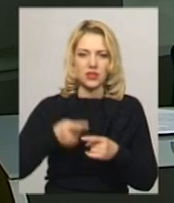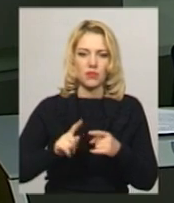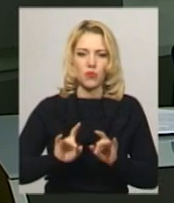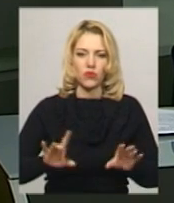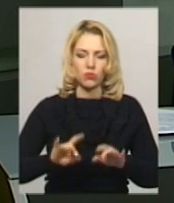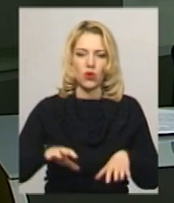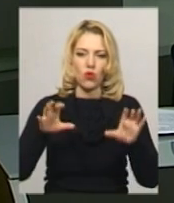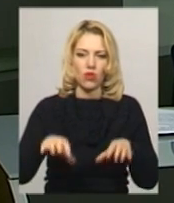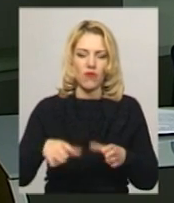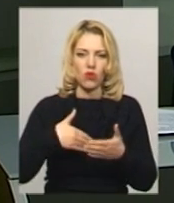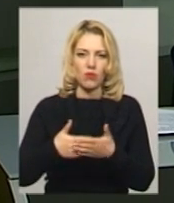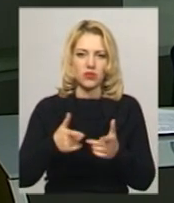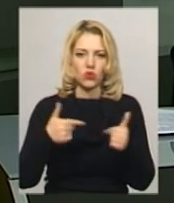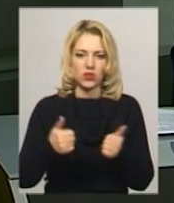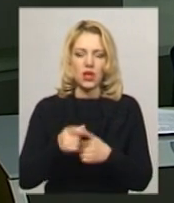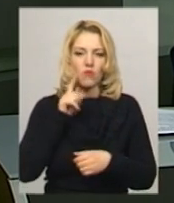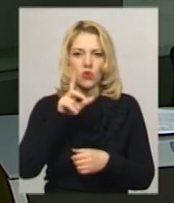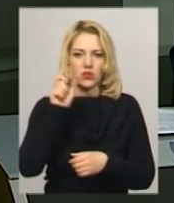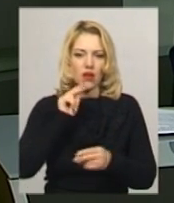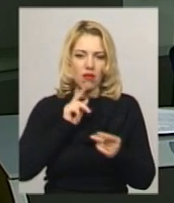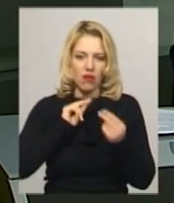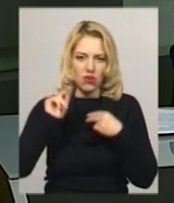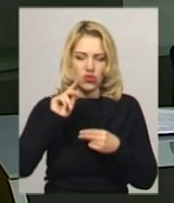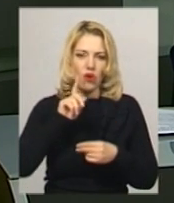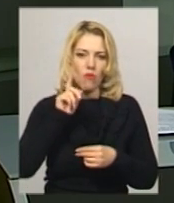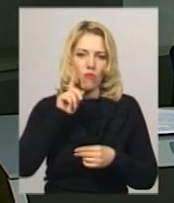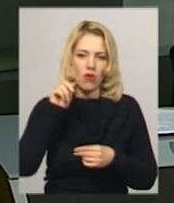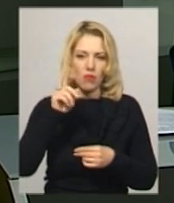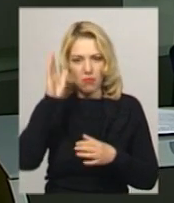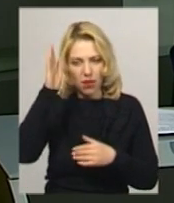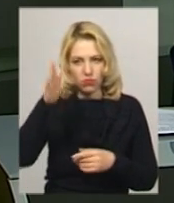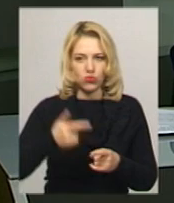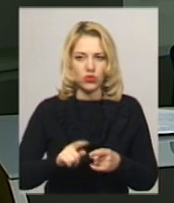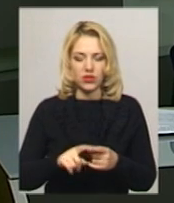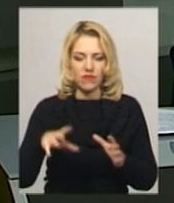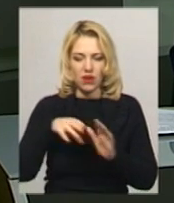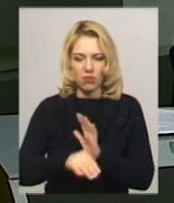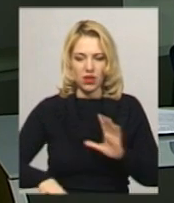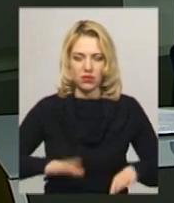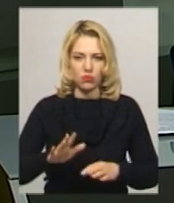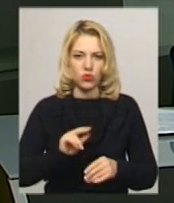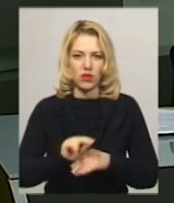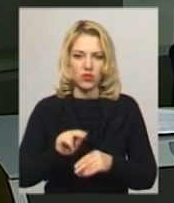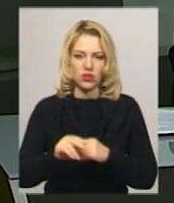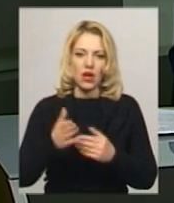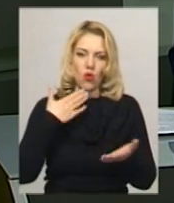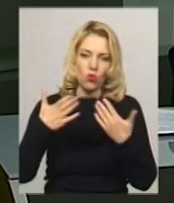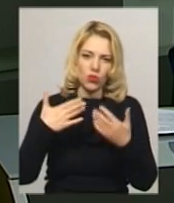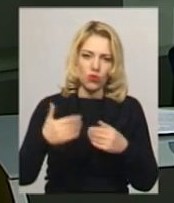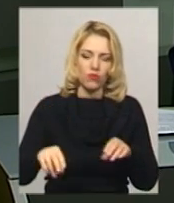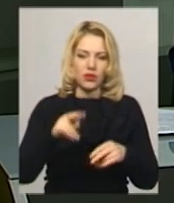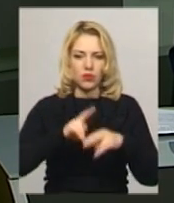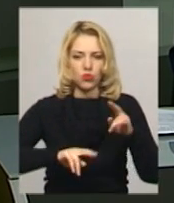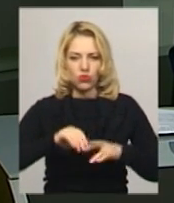громадської організації «Молодь за кращий майбутнє» Леся Романюк. За її словами, в рамках тренінгу навчатимуть молодь комунікувати, будувати